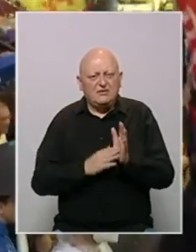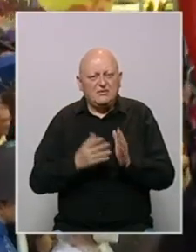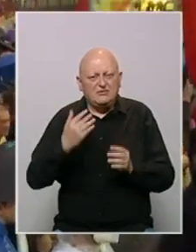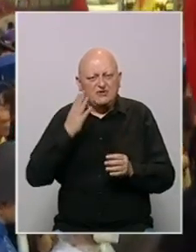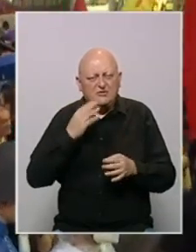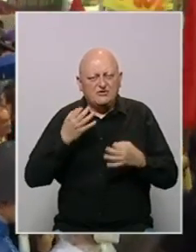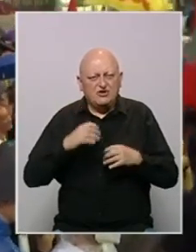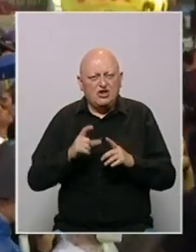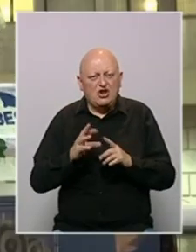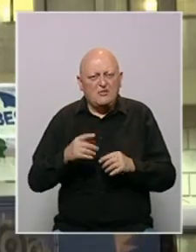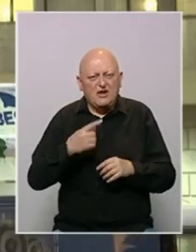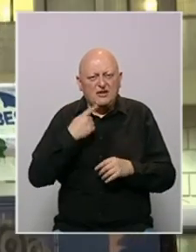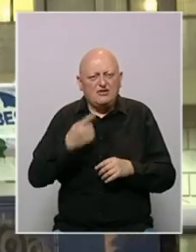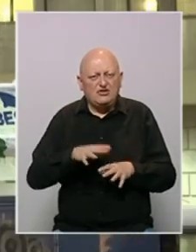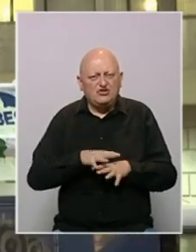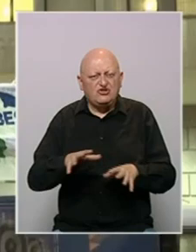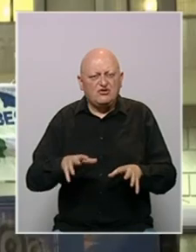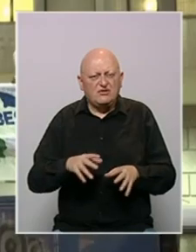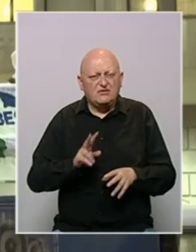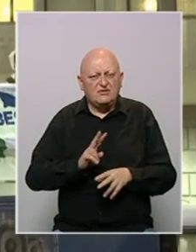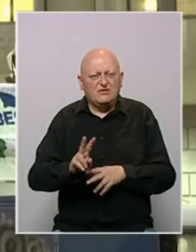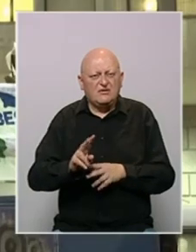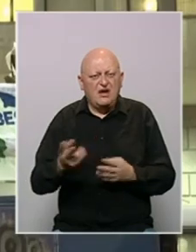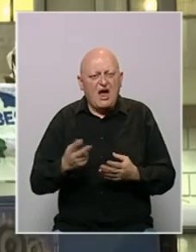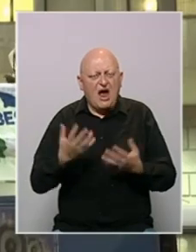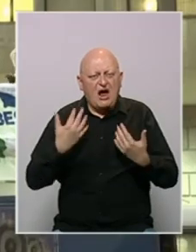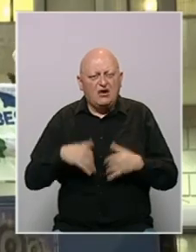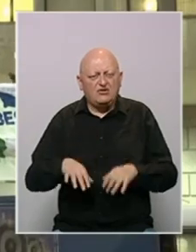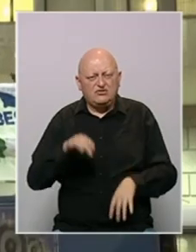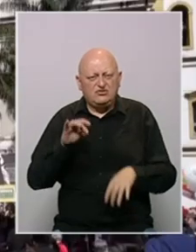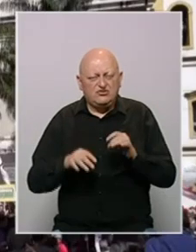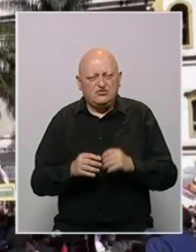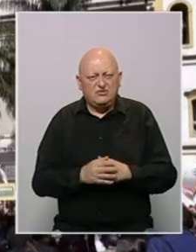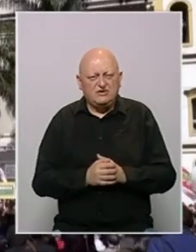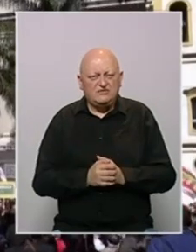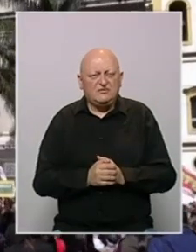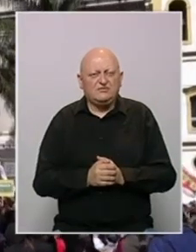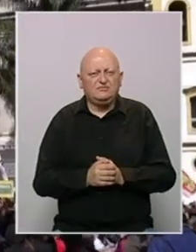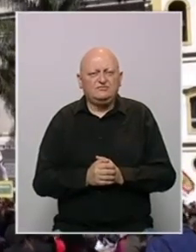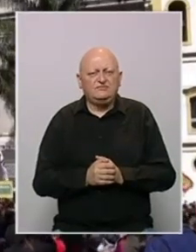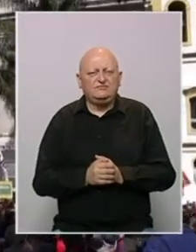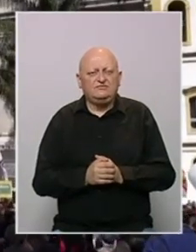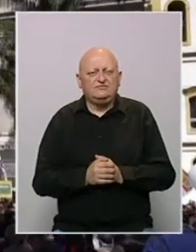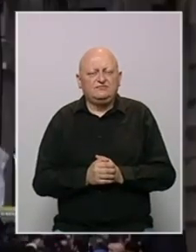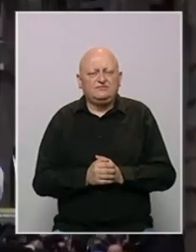američkog predsjednika Donalda Trumpa i navode široko rasprostranjenu prevaru ako izgubi izbore.